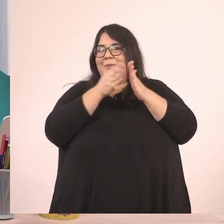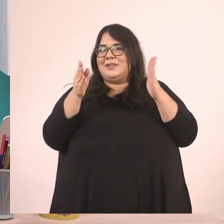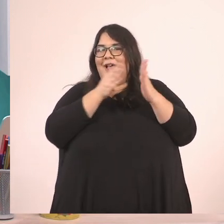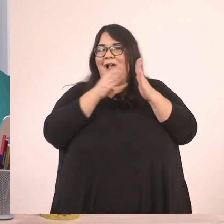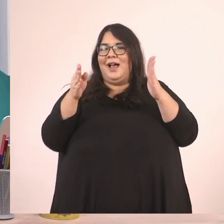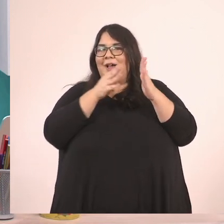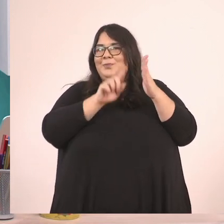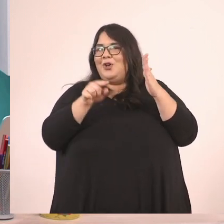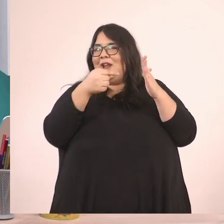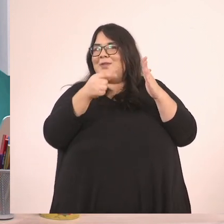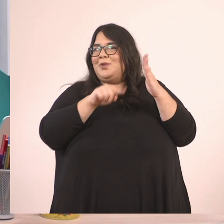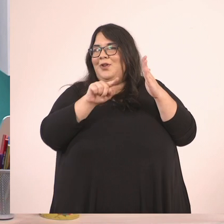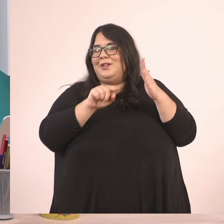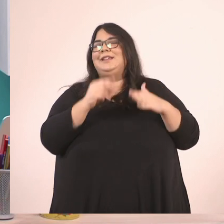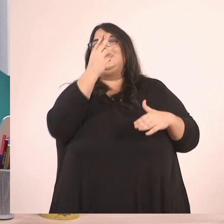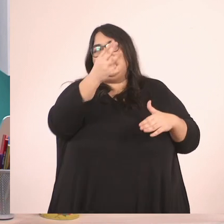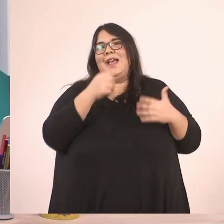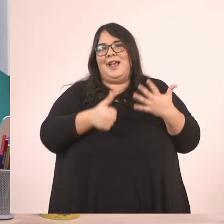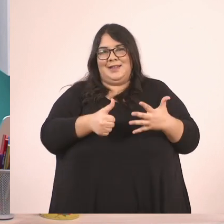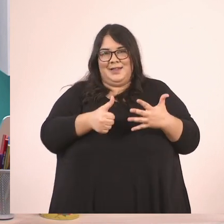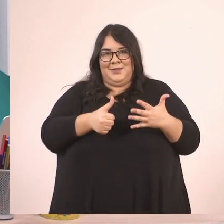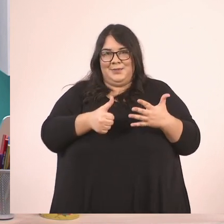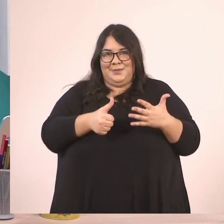σίγουρα το 3 έκτα.